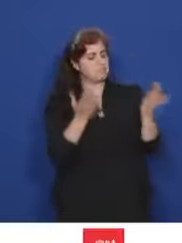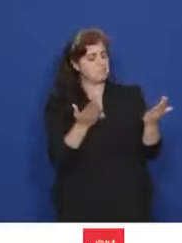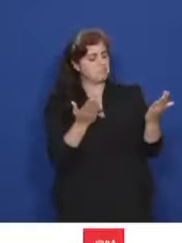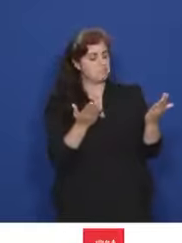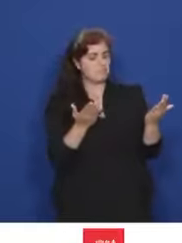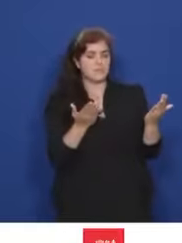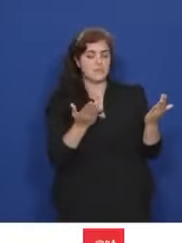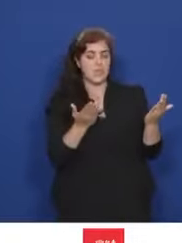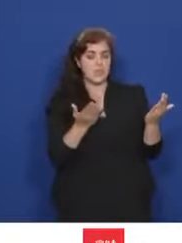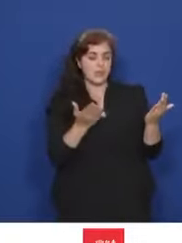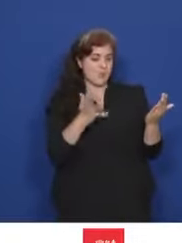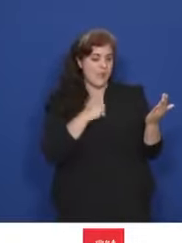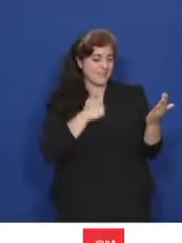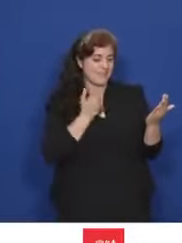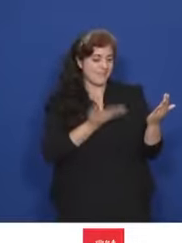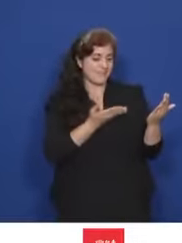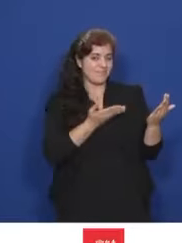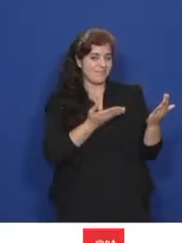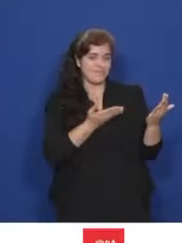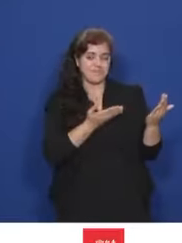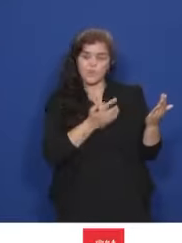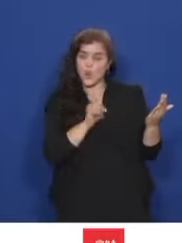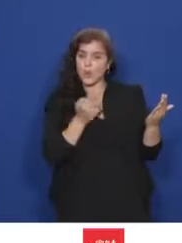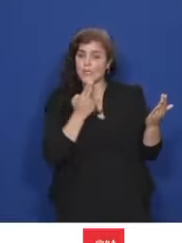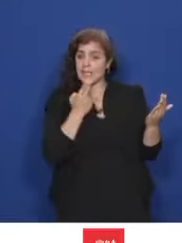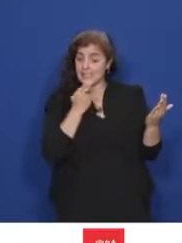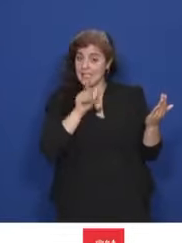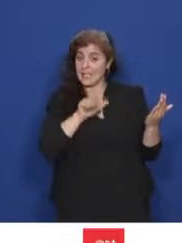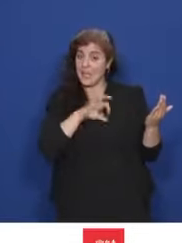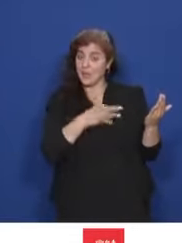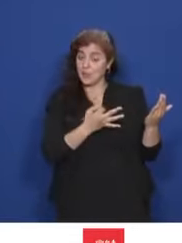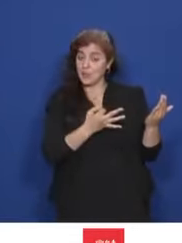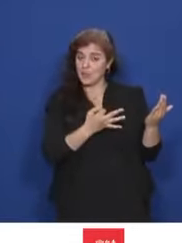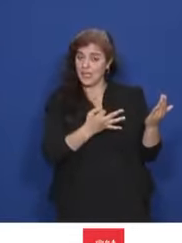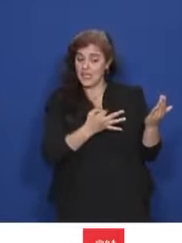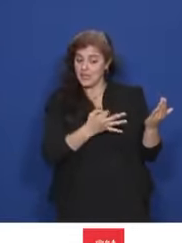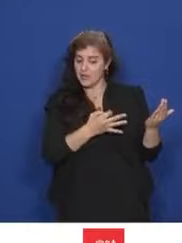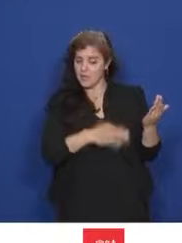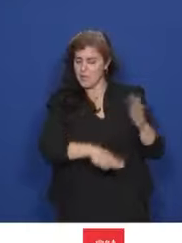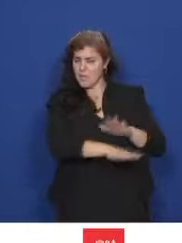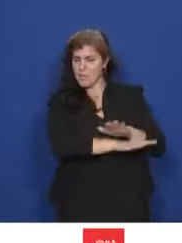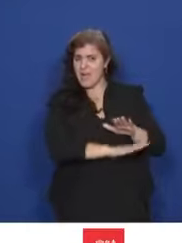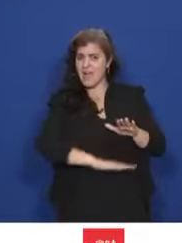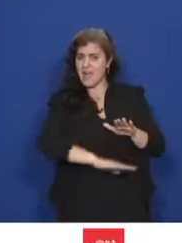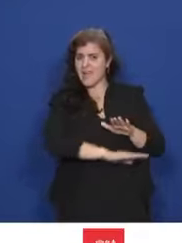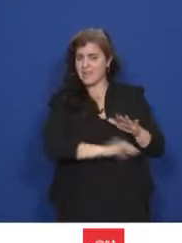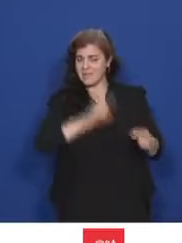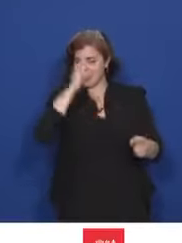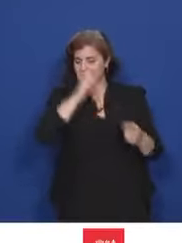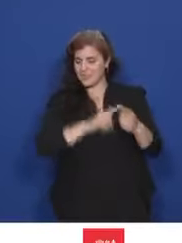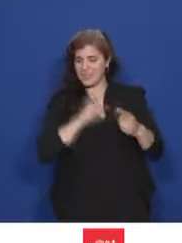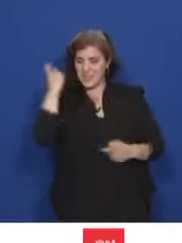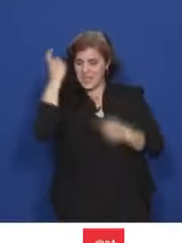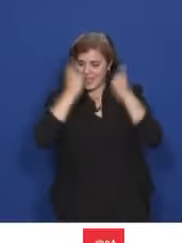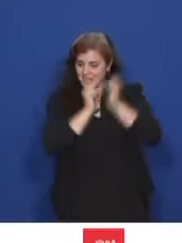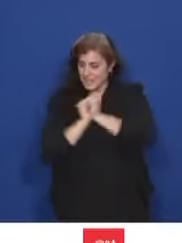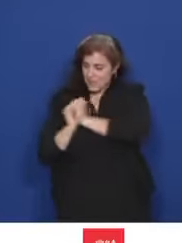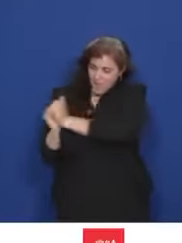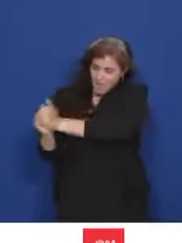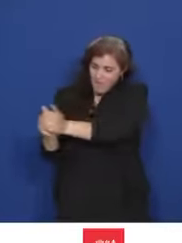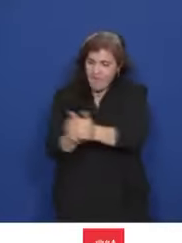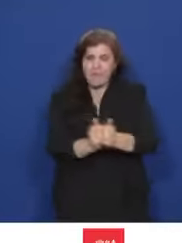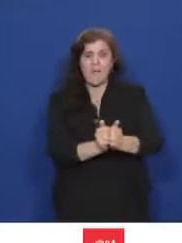prendre tel quel, mais étaient de qualité. Ils pouvaient poser le support d'une réflexion partagée, d'une